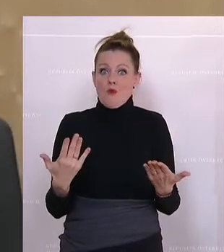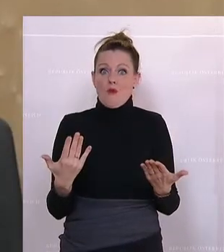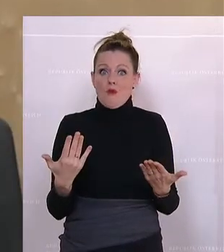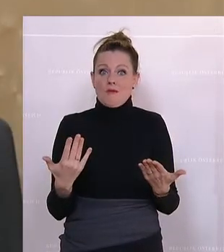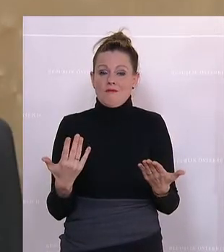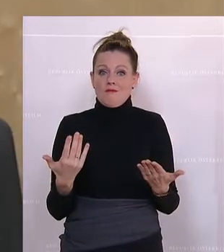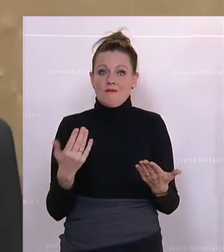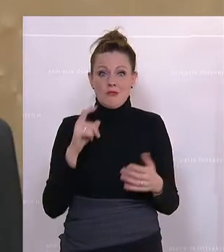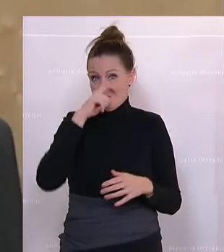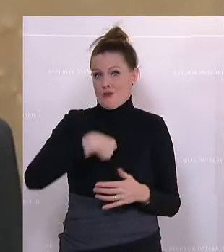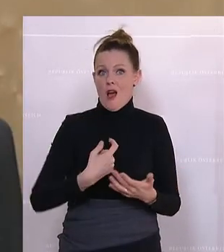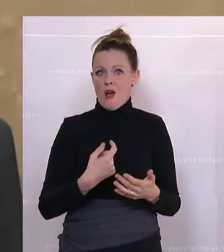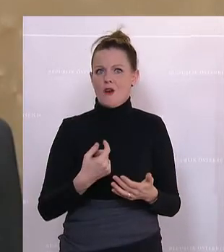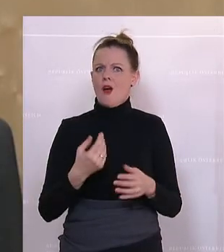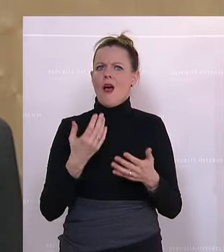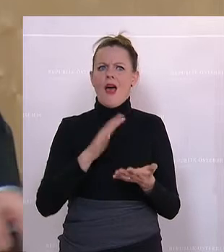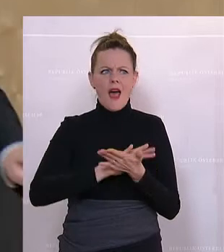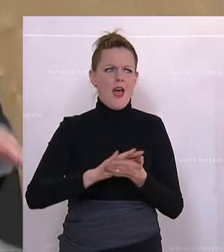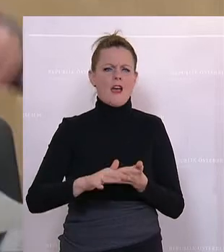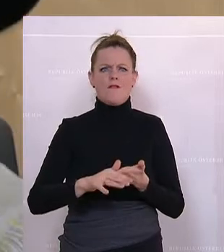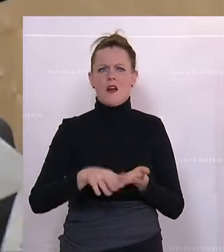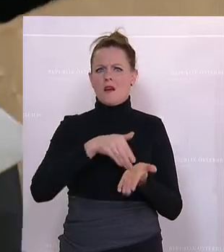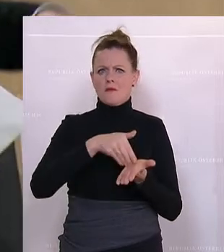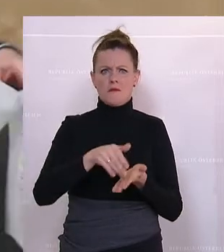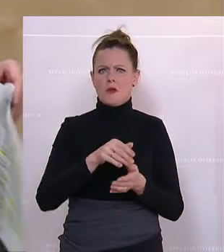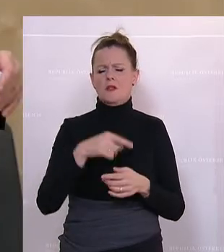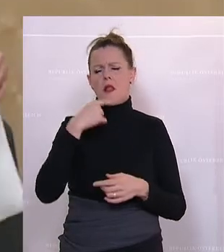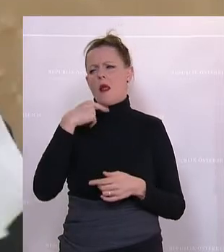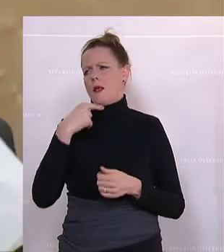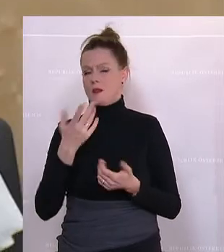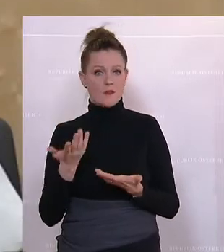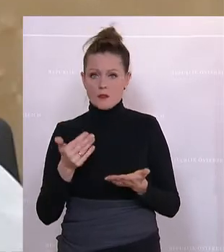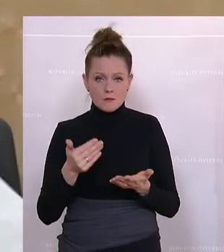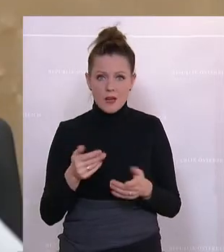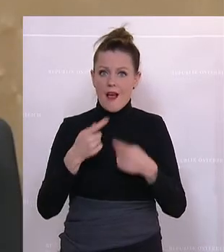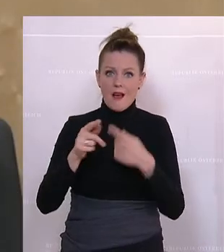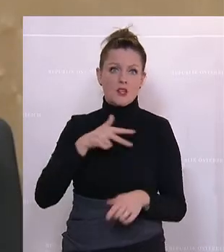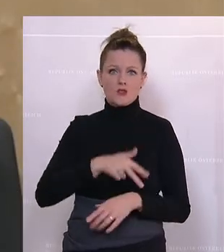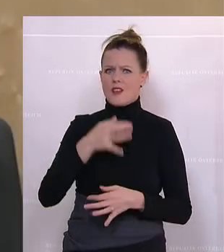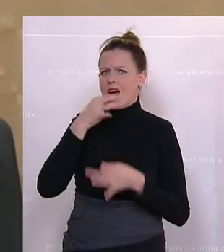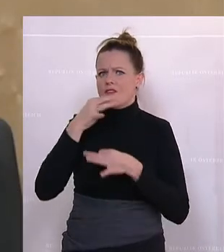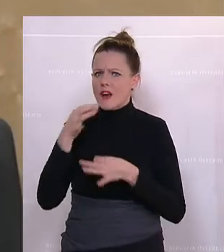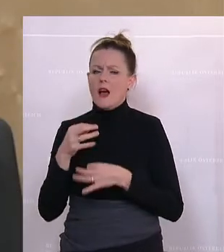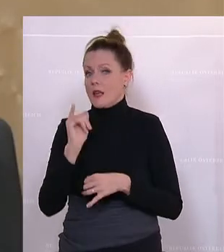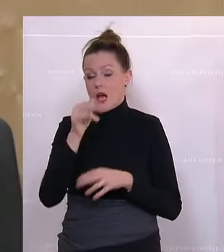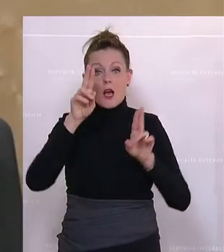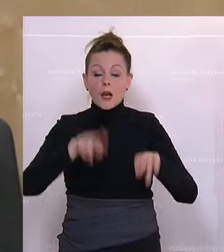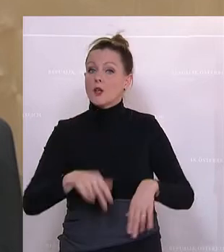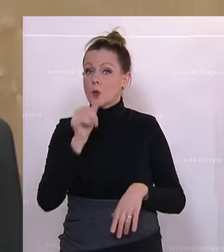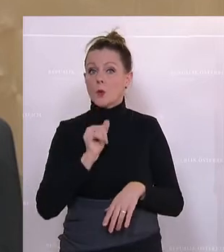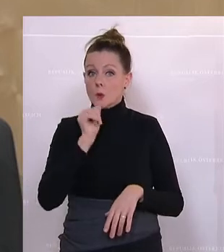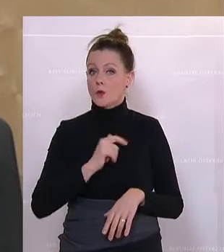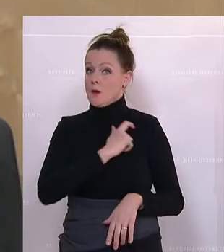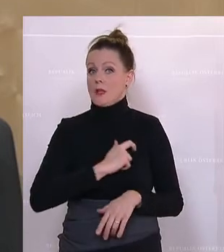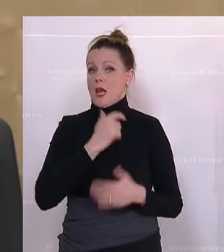Und das können Sie nicht einfach wegreden. Auch nicht andere Sozialfragen, soviel schon dazu. Ja, es ist richtig, dass die Grünen zum